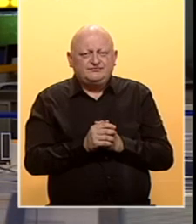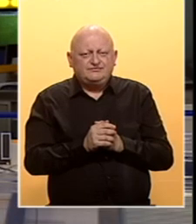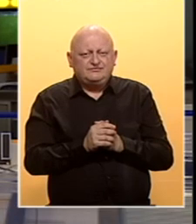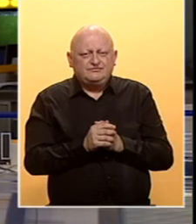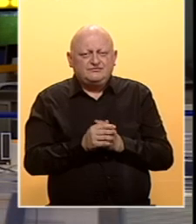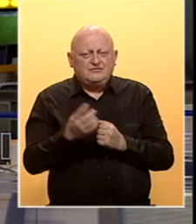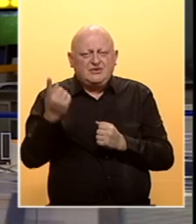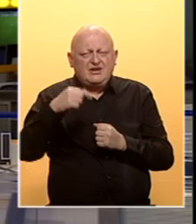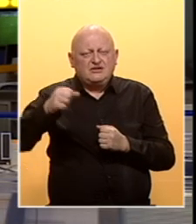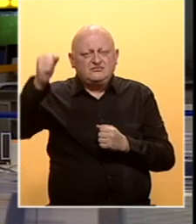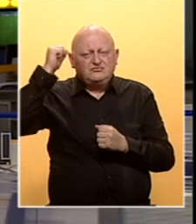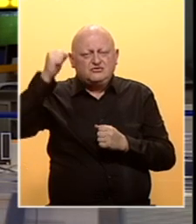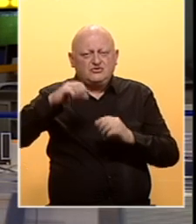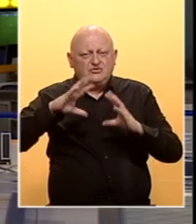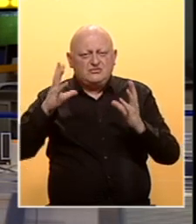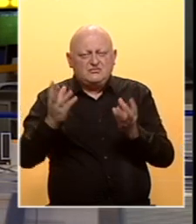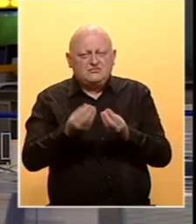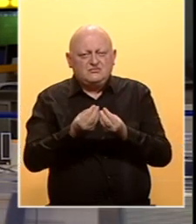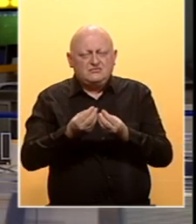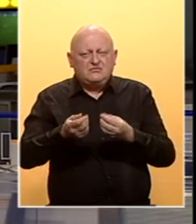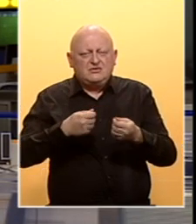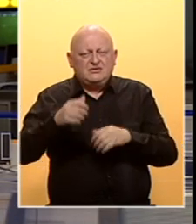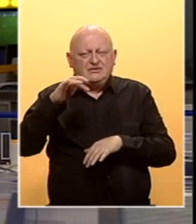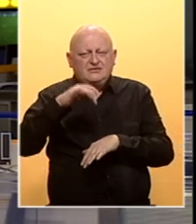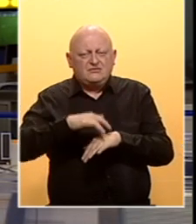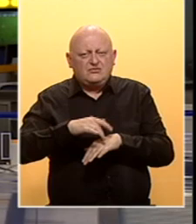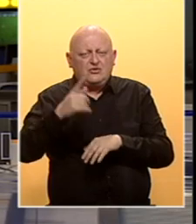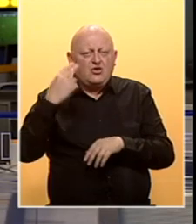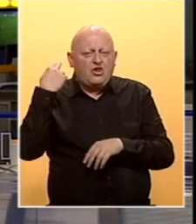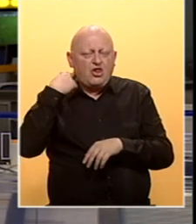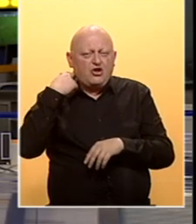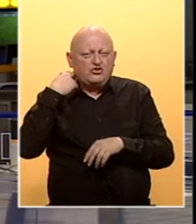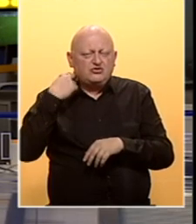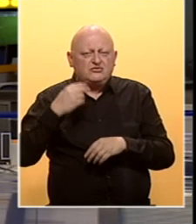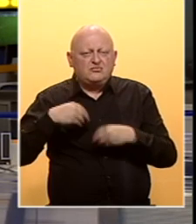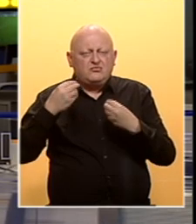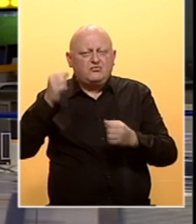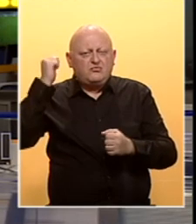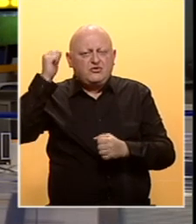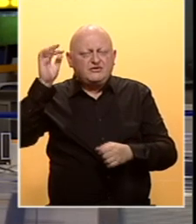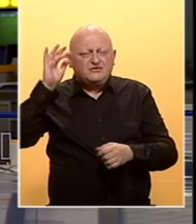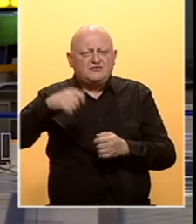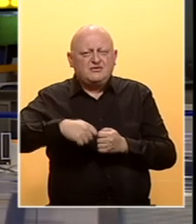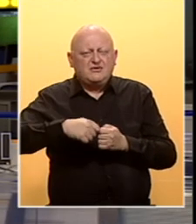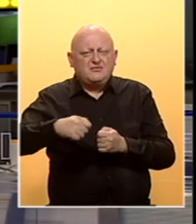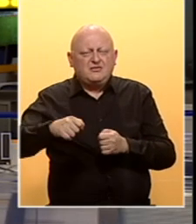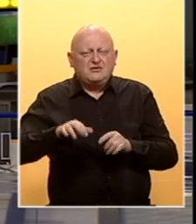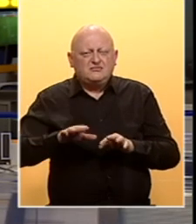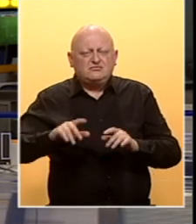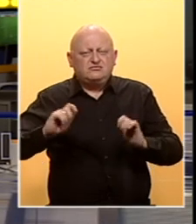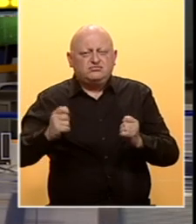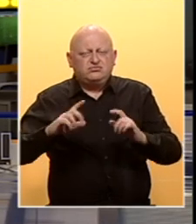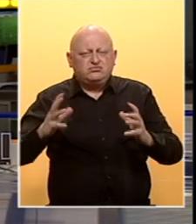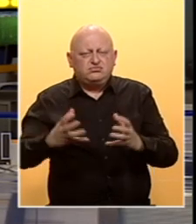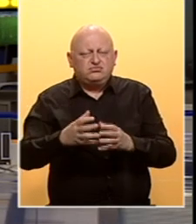Na hiljade demonstranata okupilo se ispred trga Traflagard u Londonu da bi izrazili protest protiv mjera karantina i mjera socijalnog